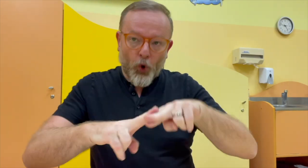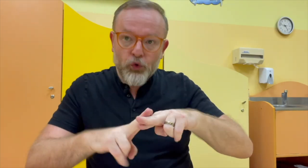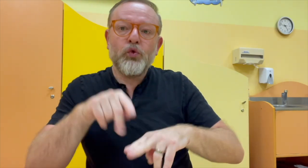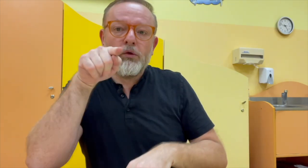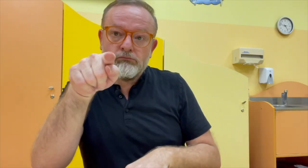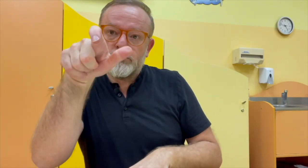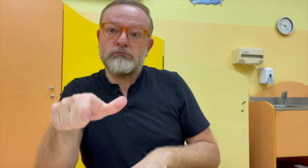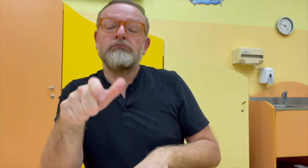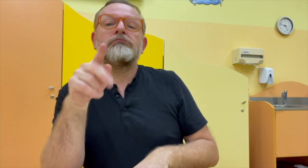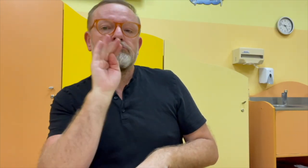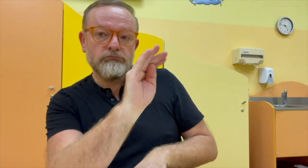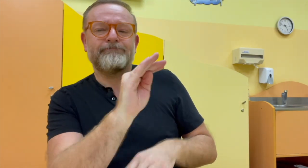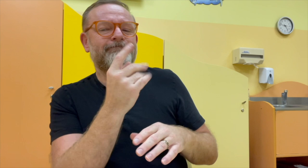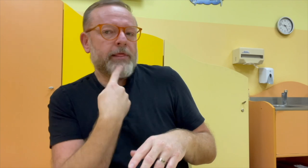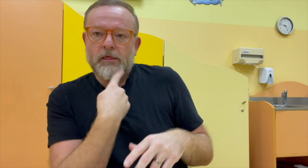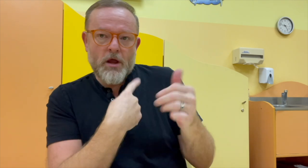to prvně citlivé.